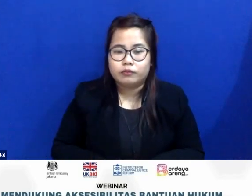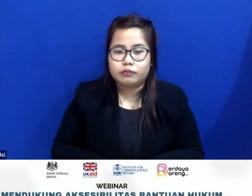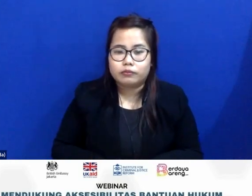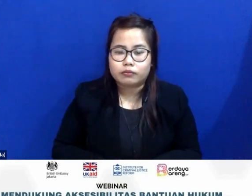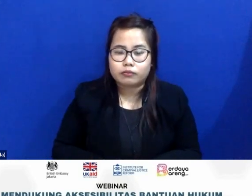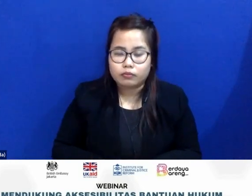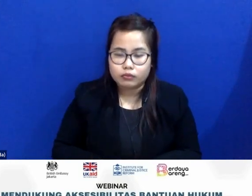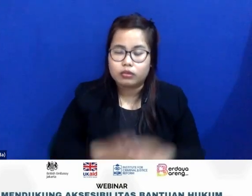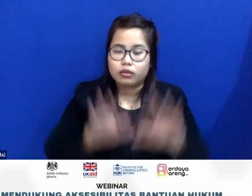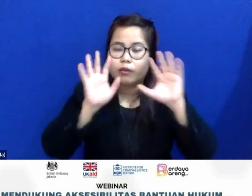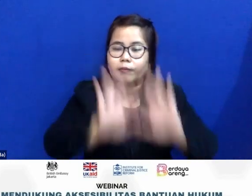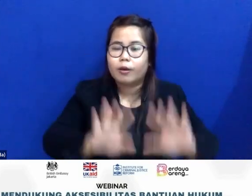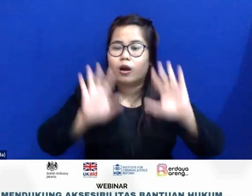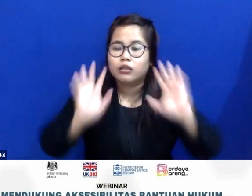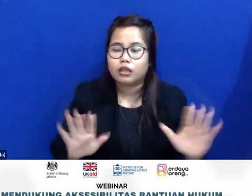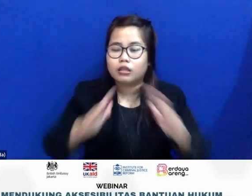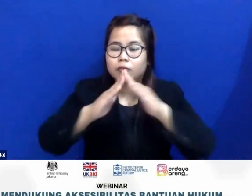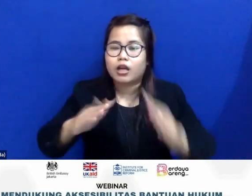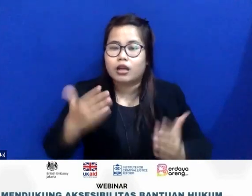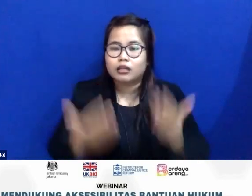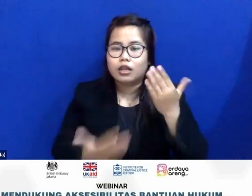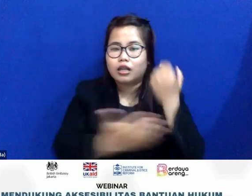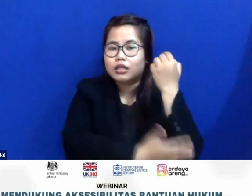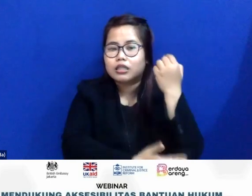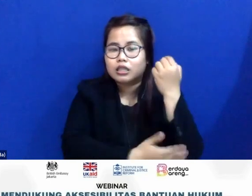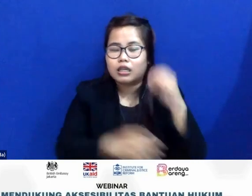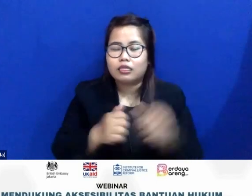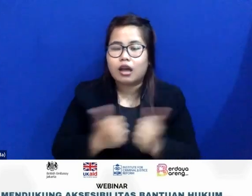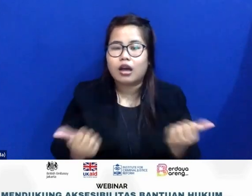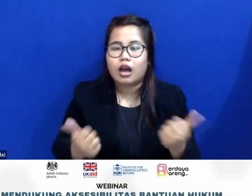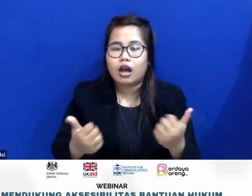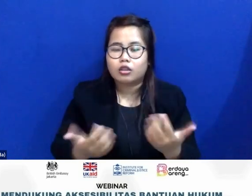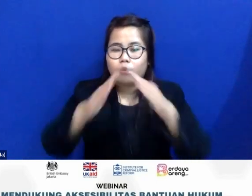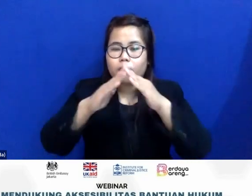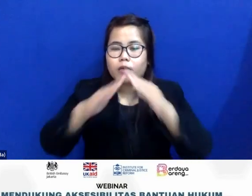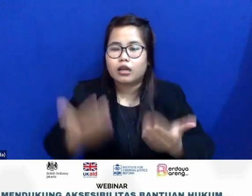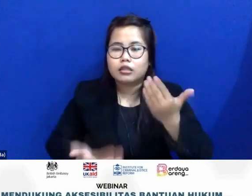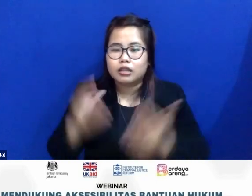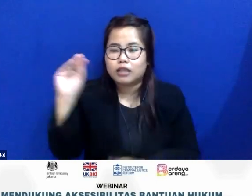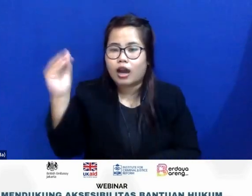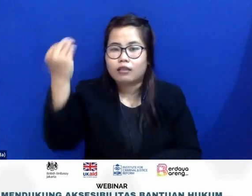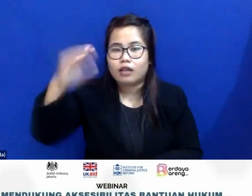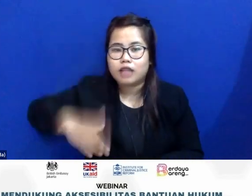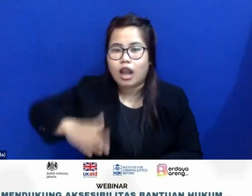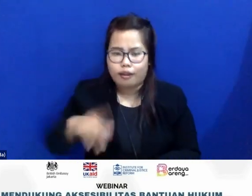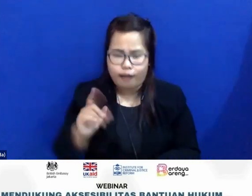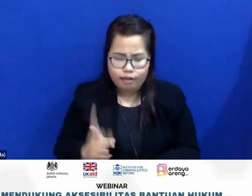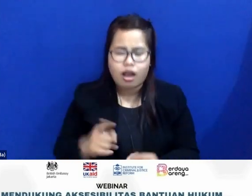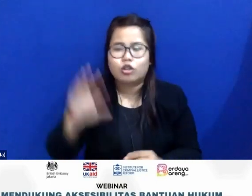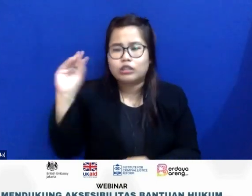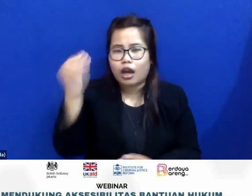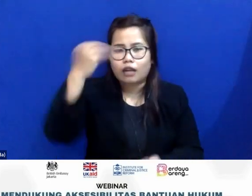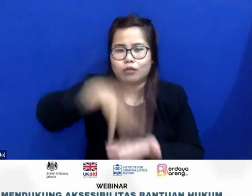banyak ini di pengadilan negeri Tangerang pengadilan negeri Jakarta Selatan pun kadang ada di Jakarta Pusat ada